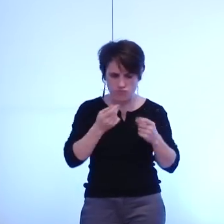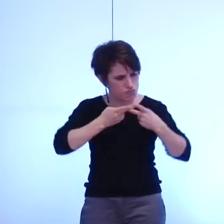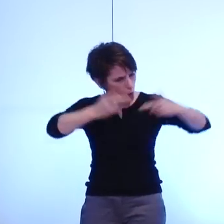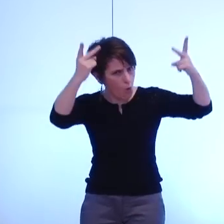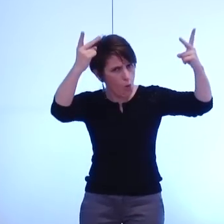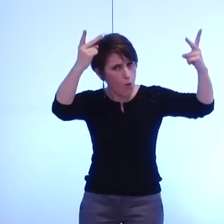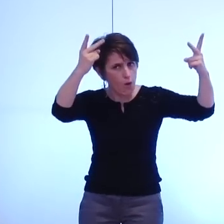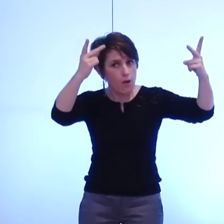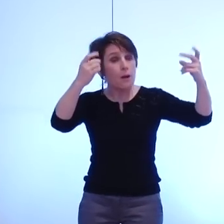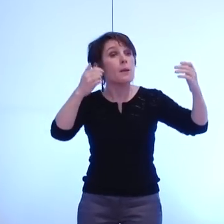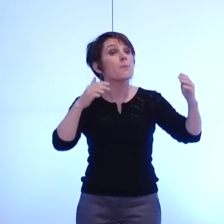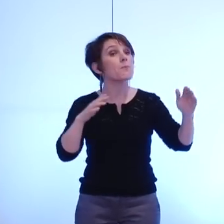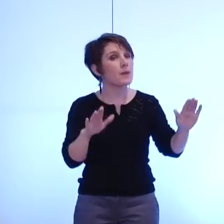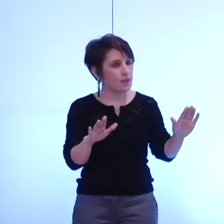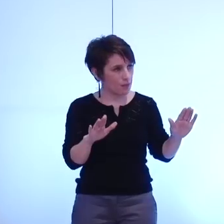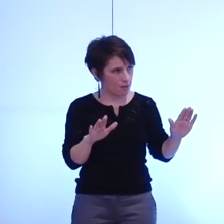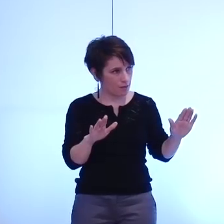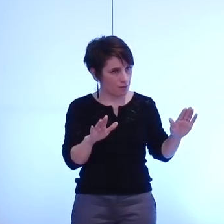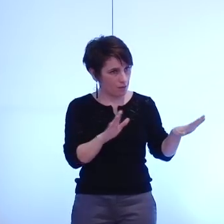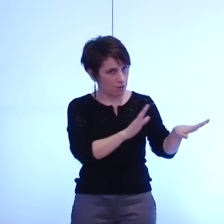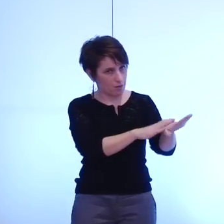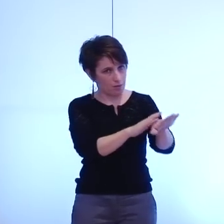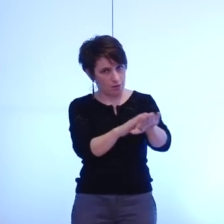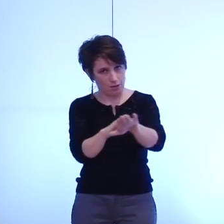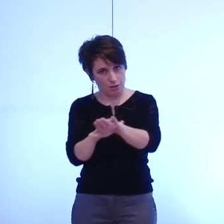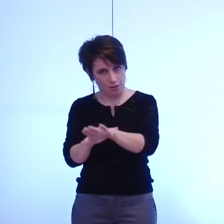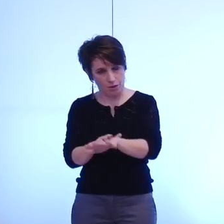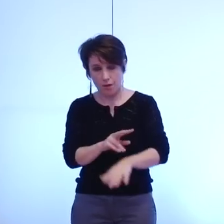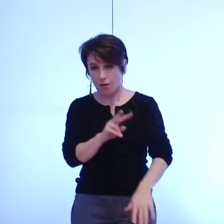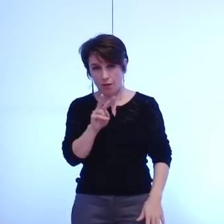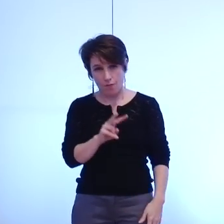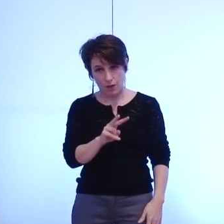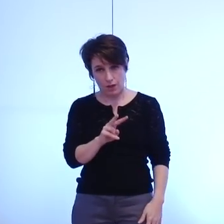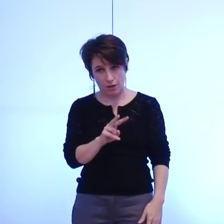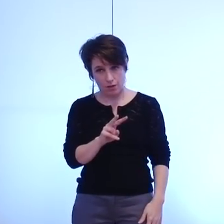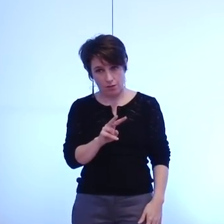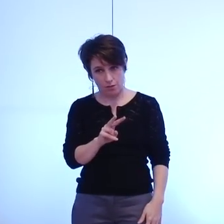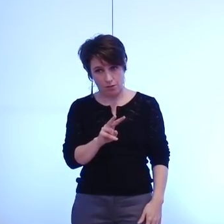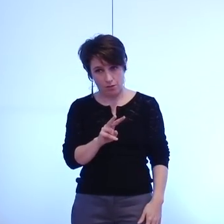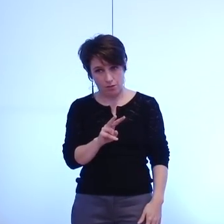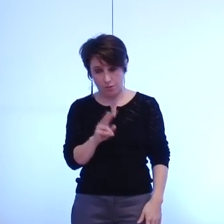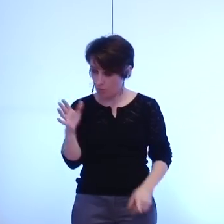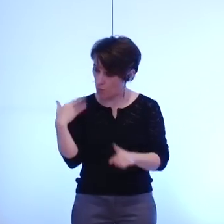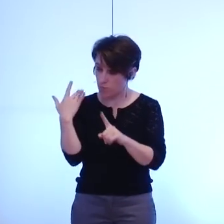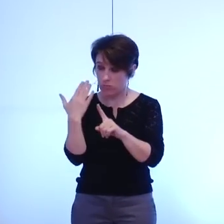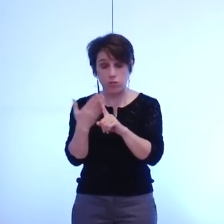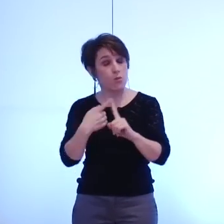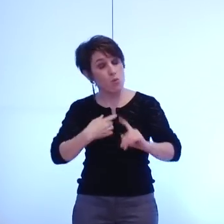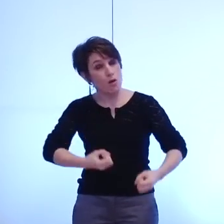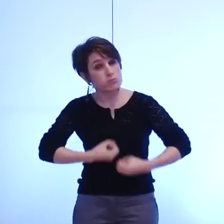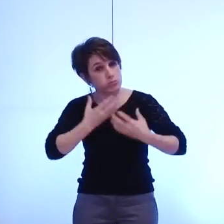je vous mets au défi vous ne pouvez trouver dans mes propos